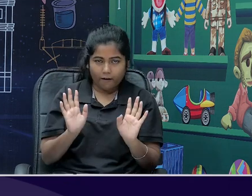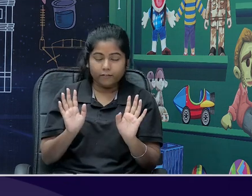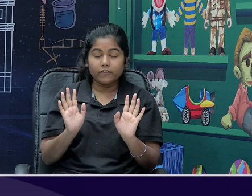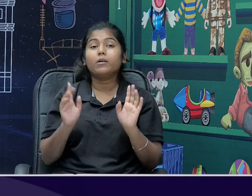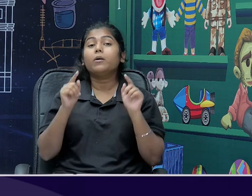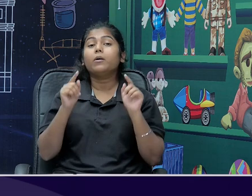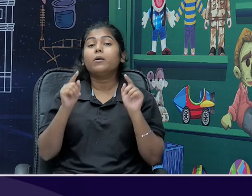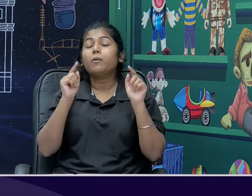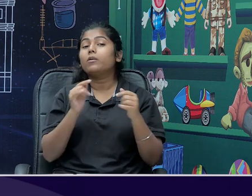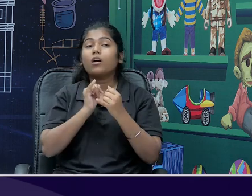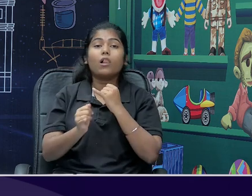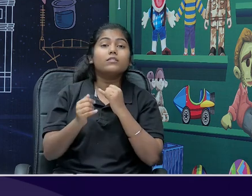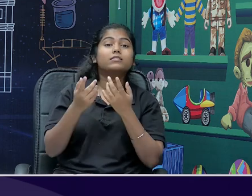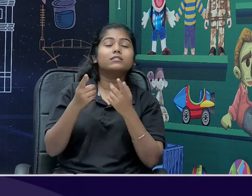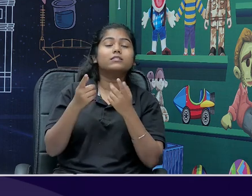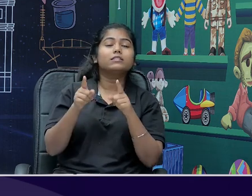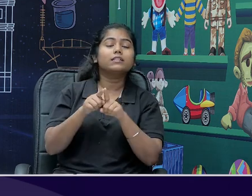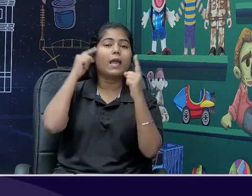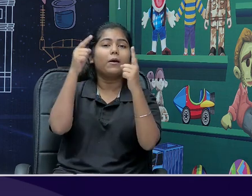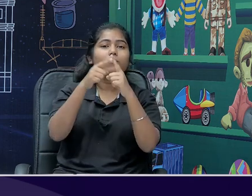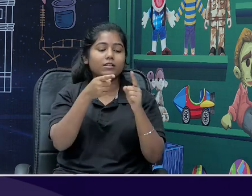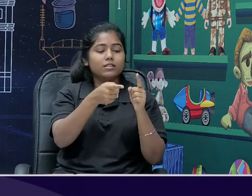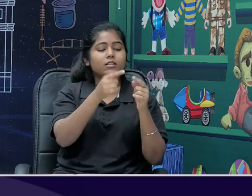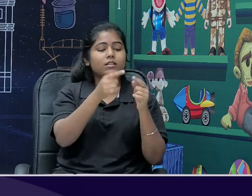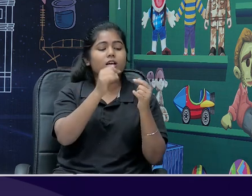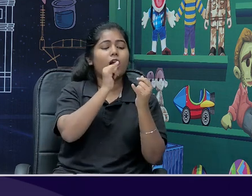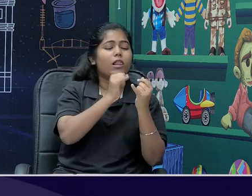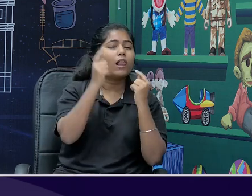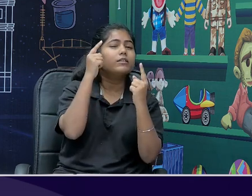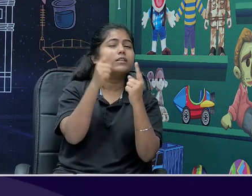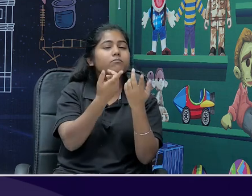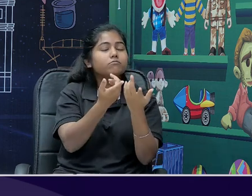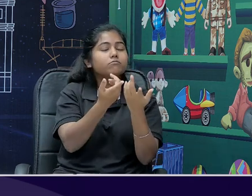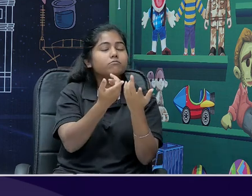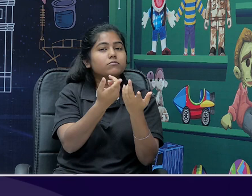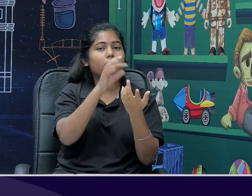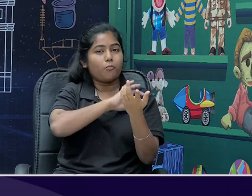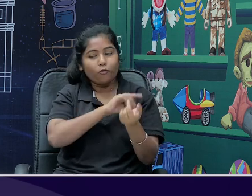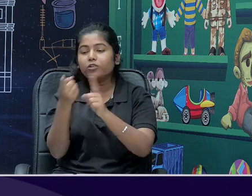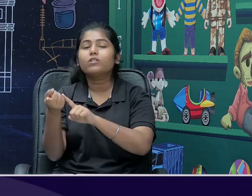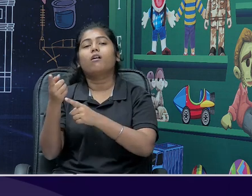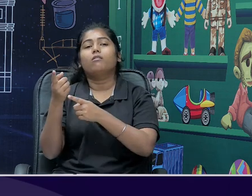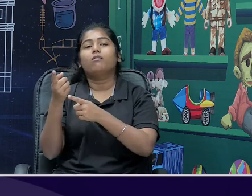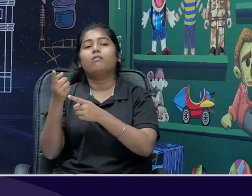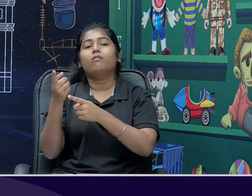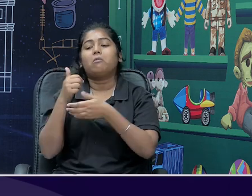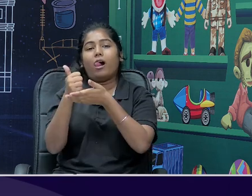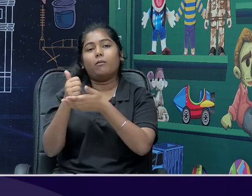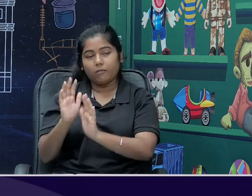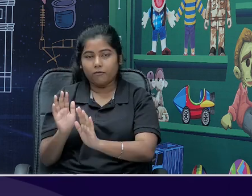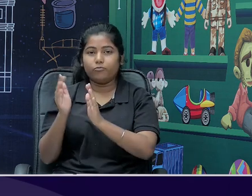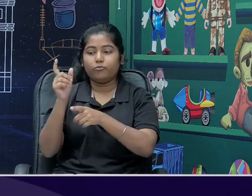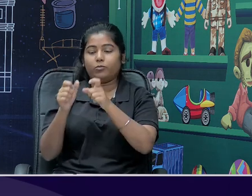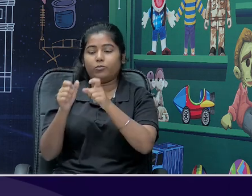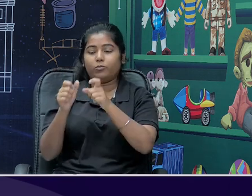but their ultimate goal is a little welfare or profit, this is a little difference, right? Absolutely, so government's